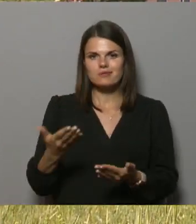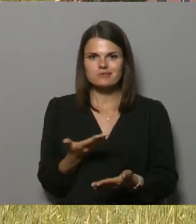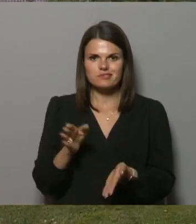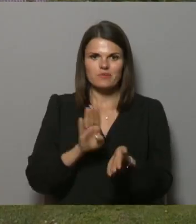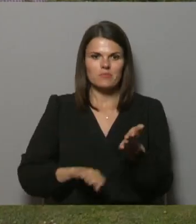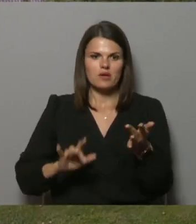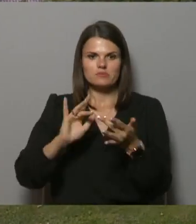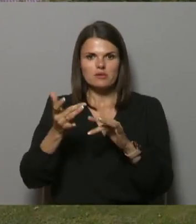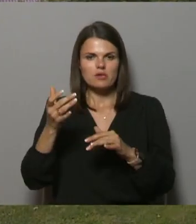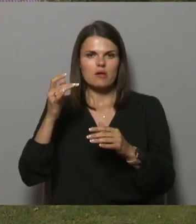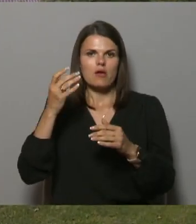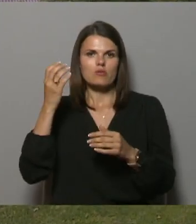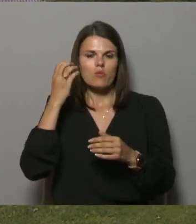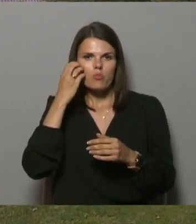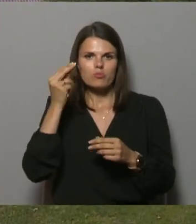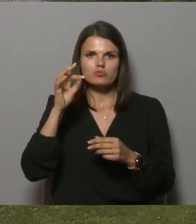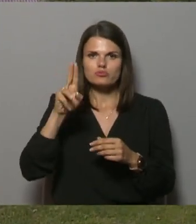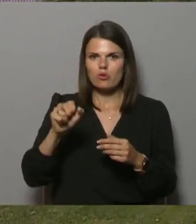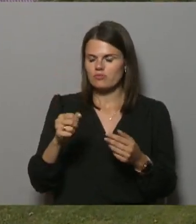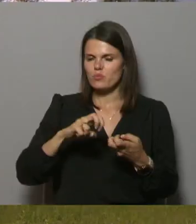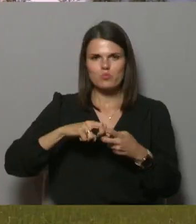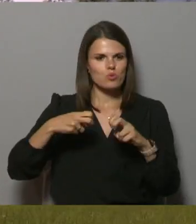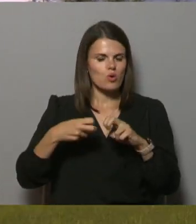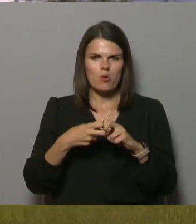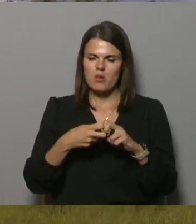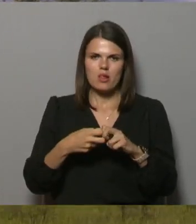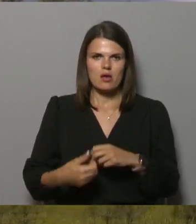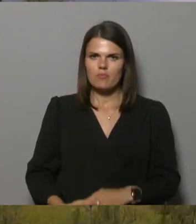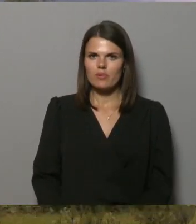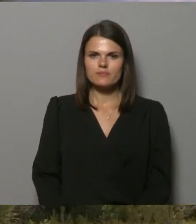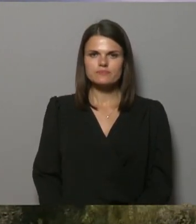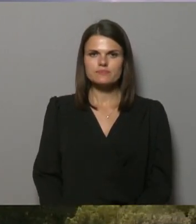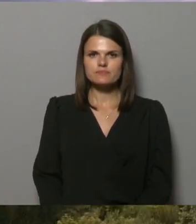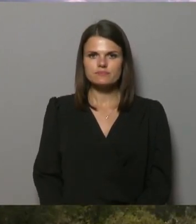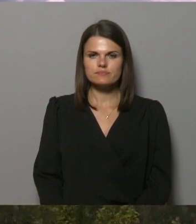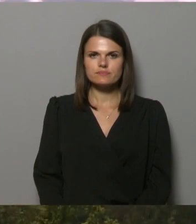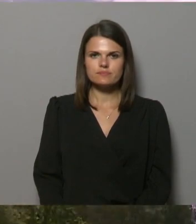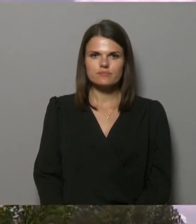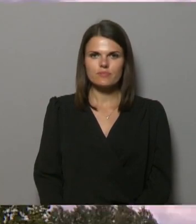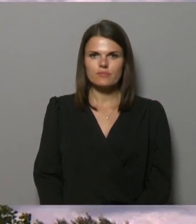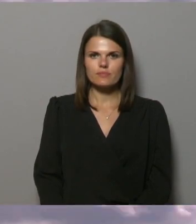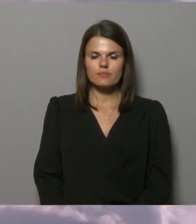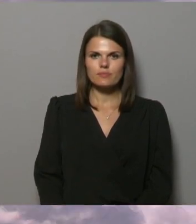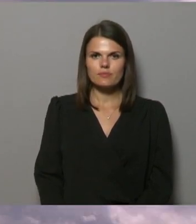bez tīkla pārklājumus sagādā pamatīgas nērtības. Kristaps Puriņš, Mārtiņš Avots, 4. studija.